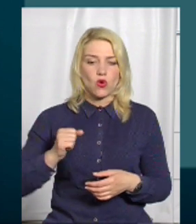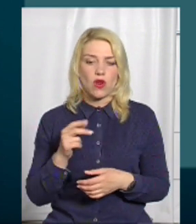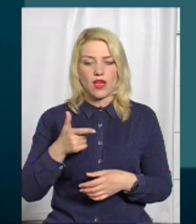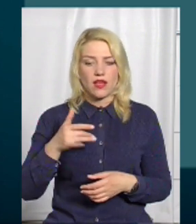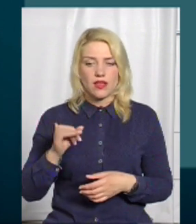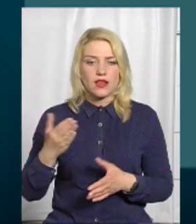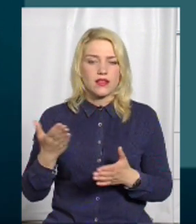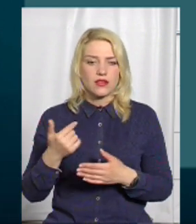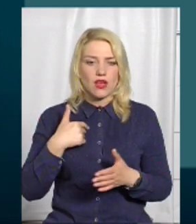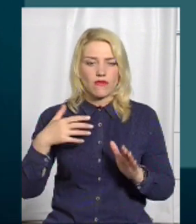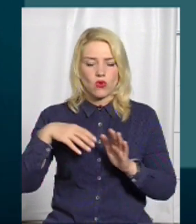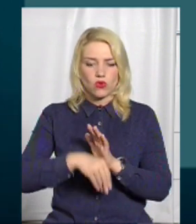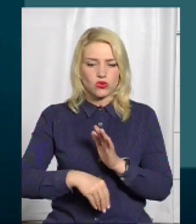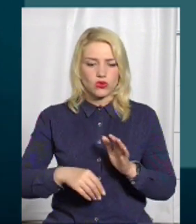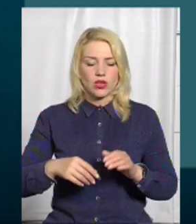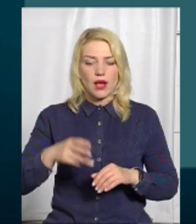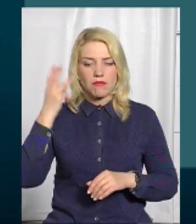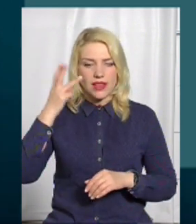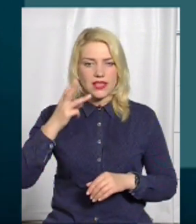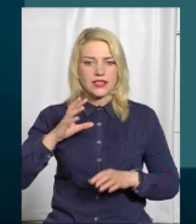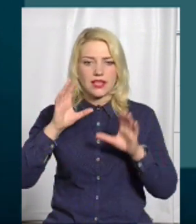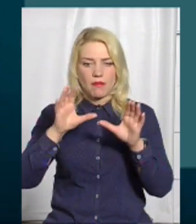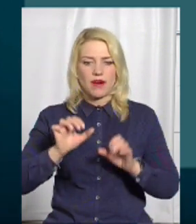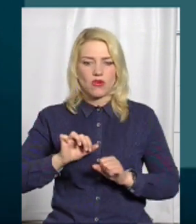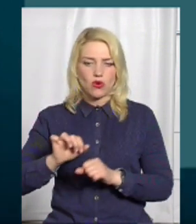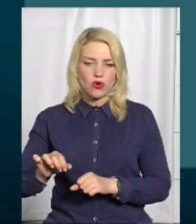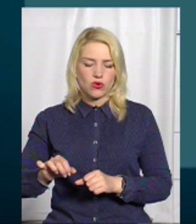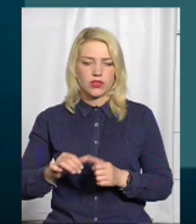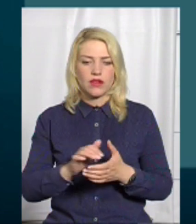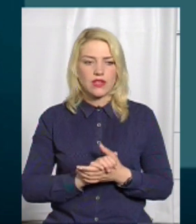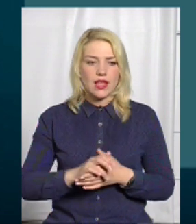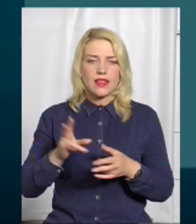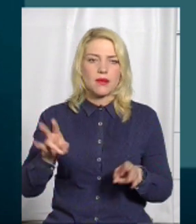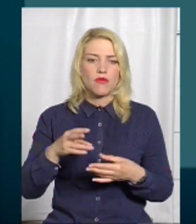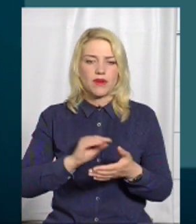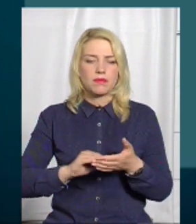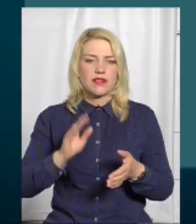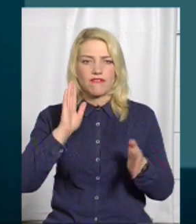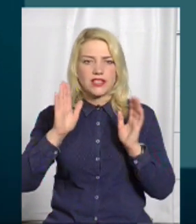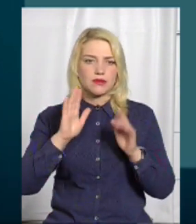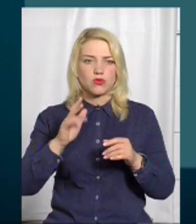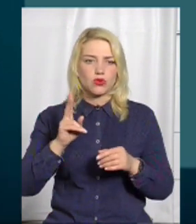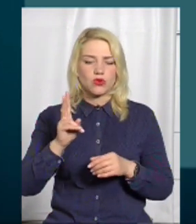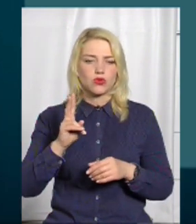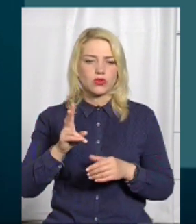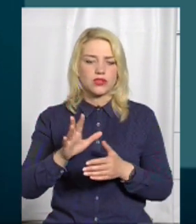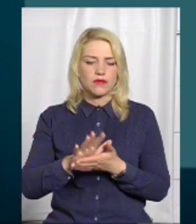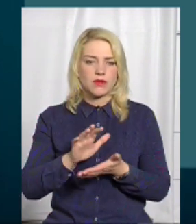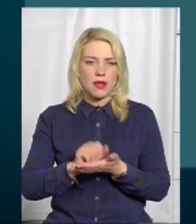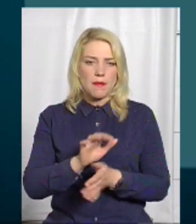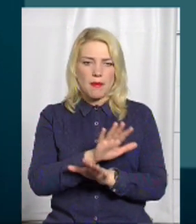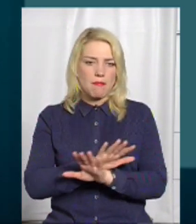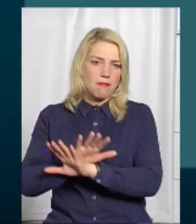входжу, Хмельницька обласна правоохоронна колега, ну не повинні по фейсбуках писати, що в них хтось розвалив млина, що в них